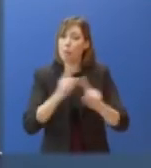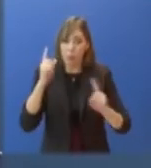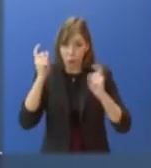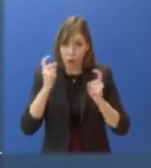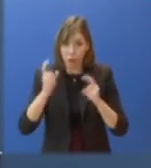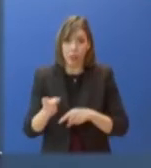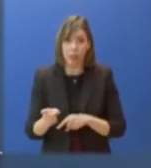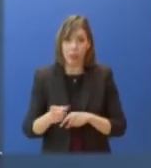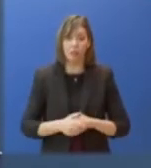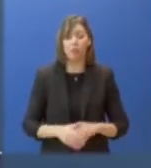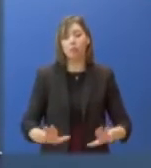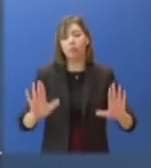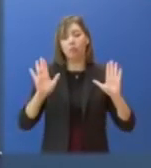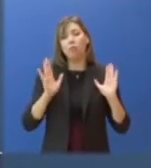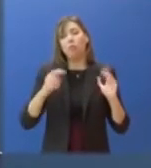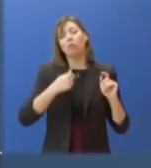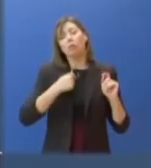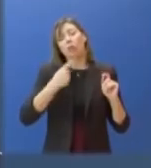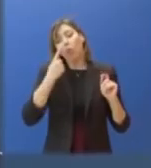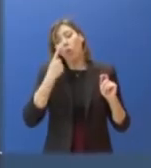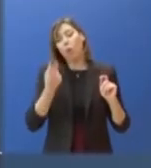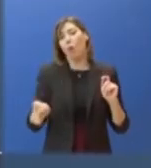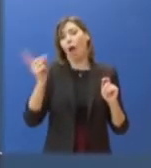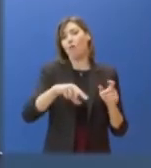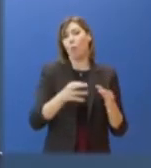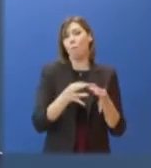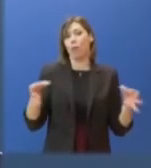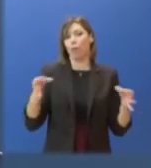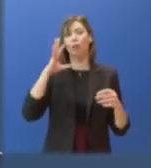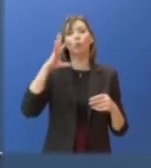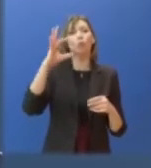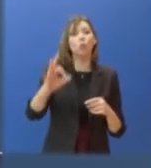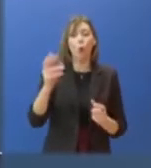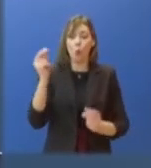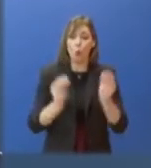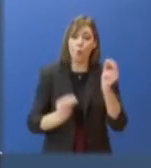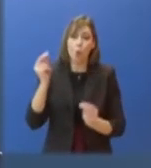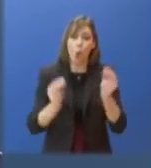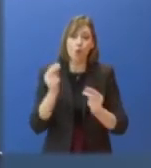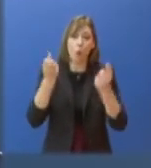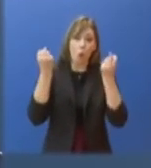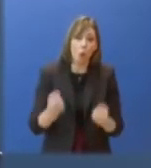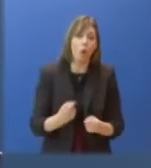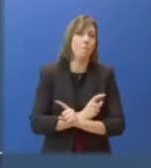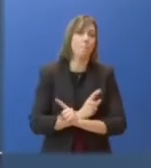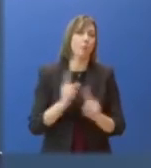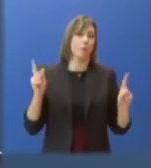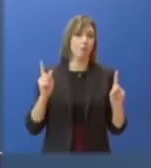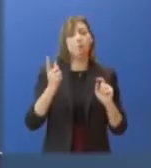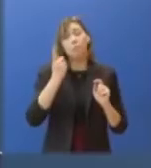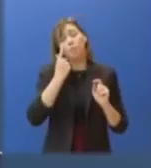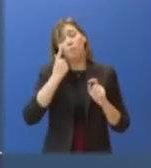θεωρηθεί ότι πρέπει να πάρουμε προκειμένου να μην αντιμετωπίσουμε μεγάλα προβλήματα από την εξέλιξη του φαινομένου της κακοκαιρίας ανάλογα και με τις